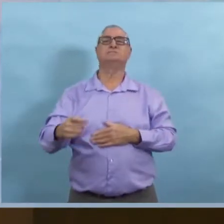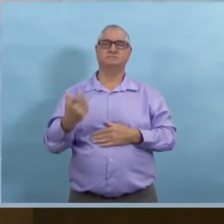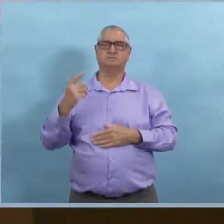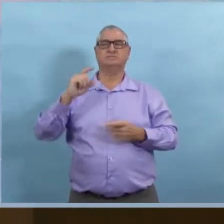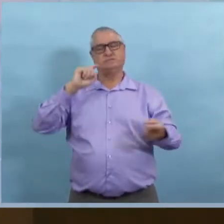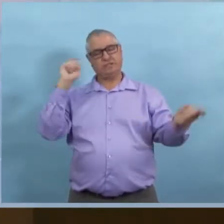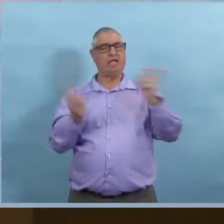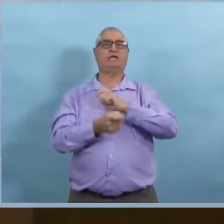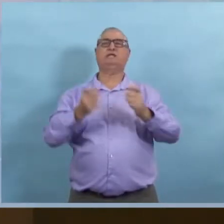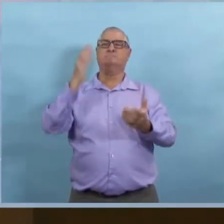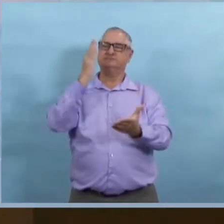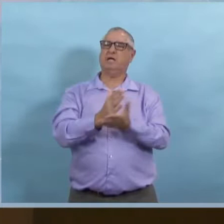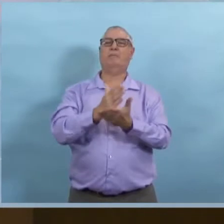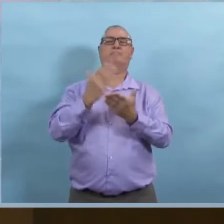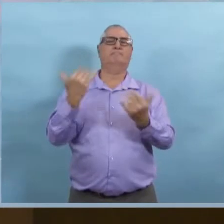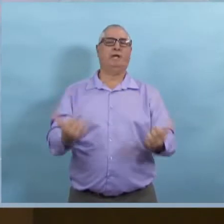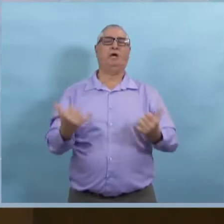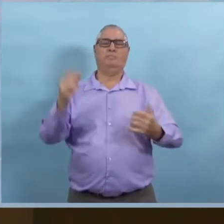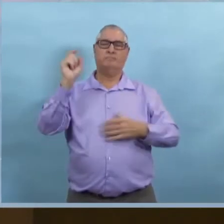sortir de chez eux quand ils sont malades.